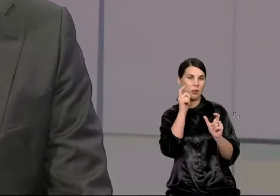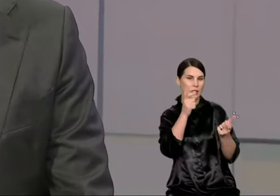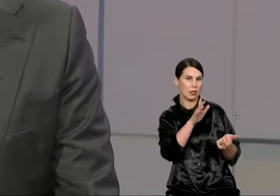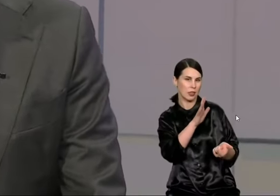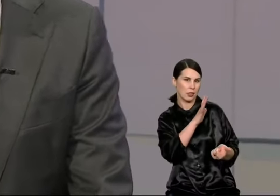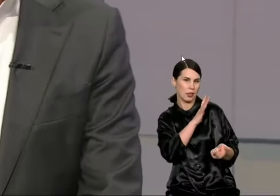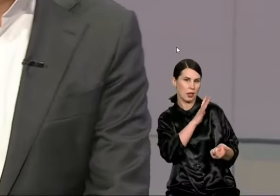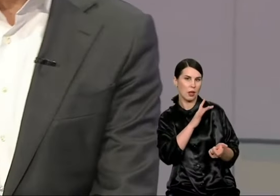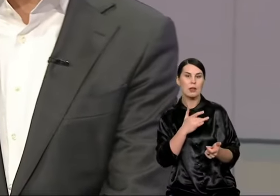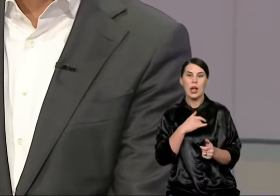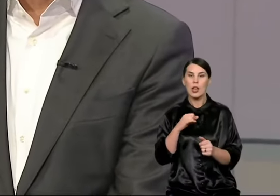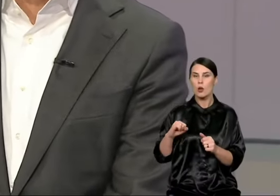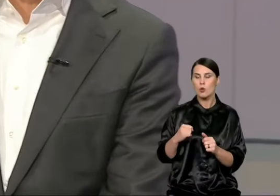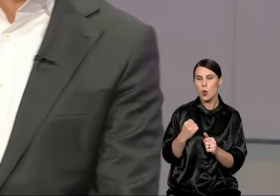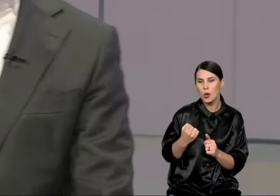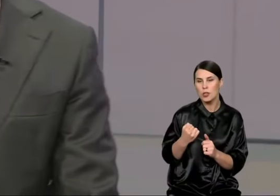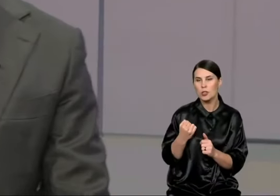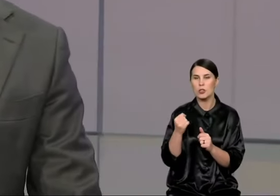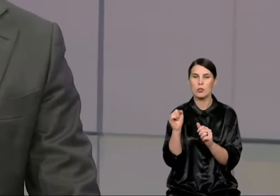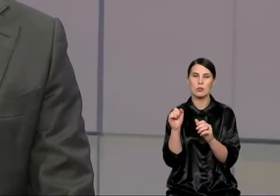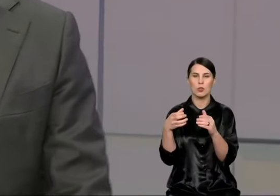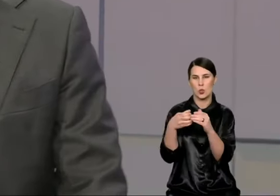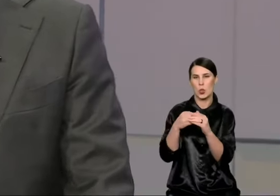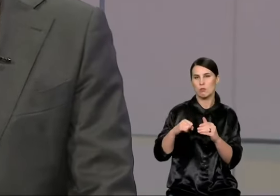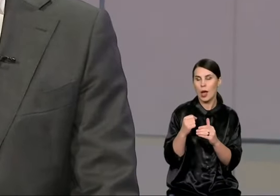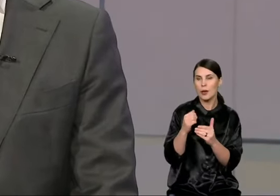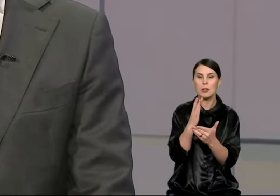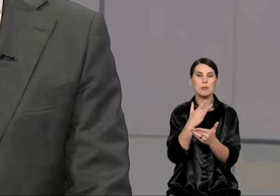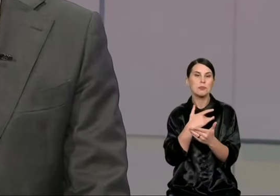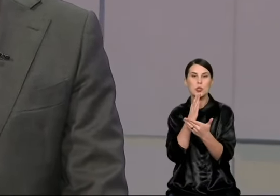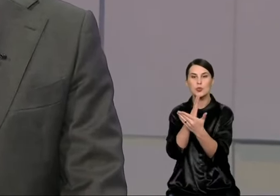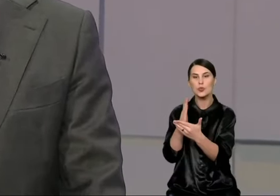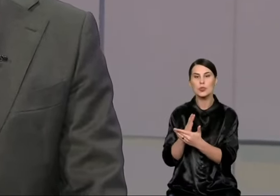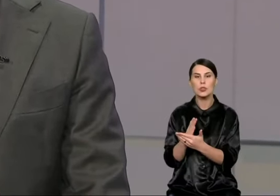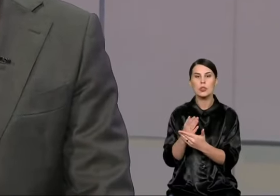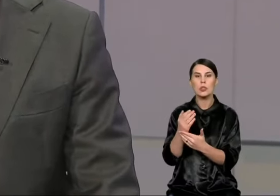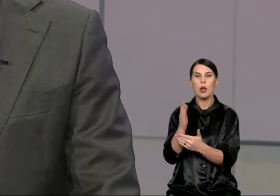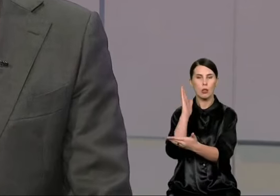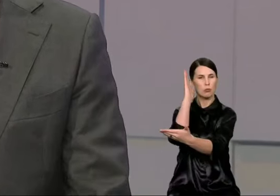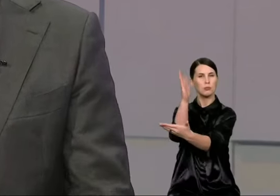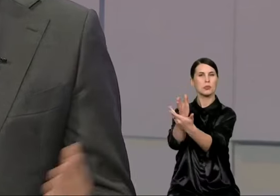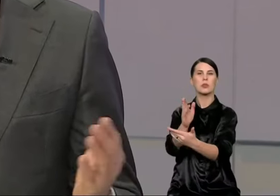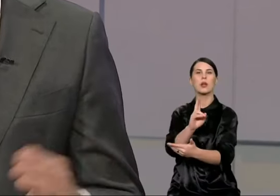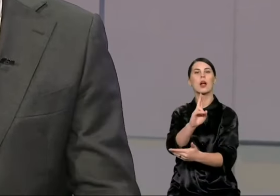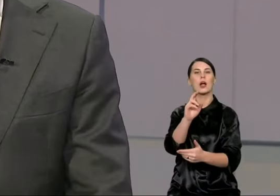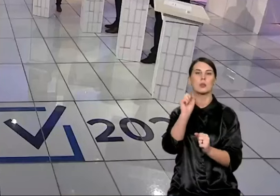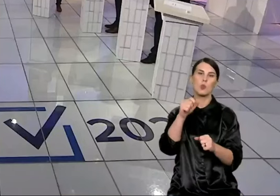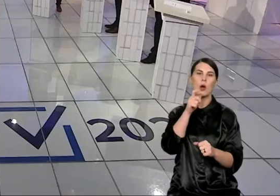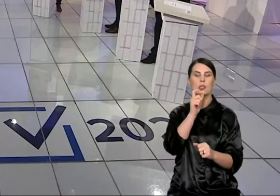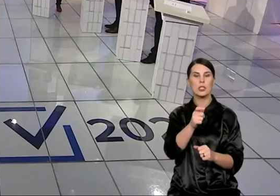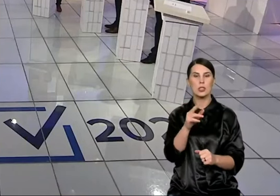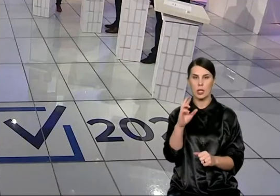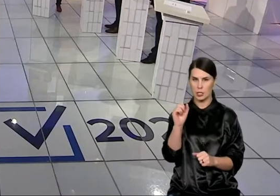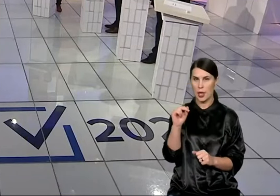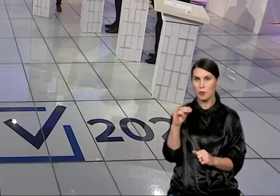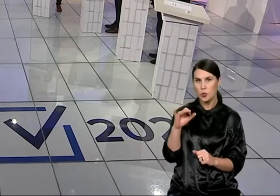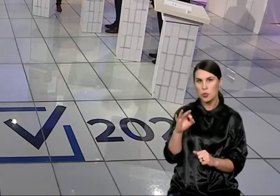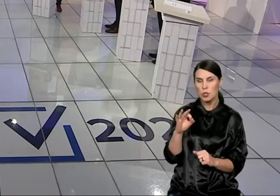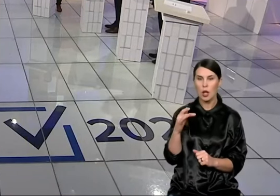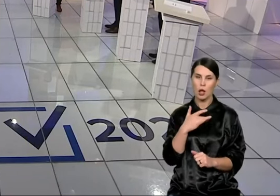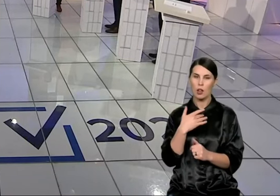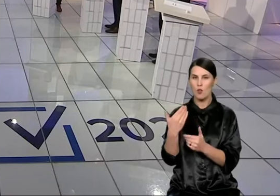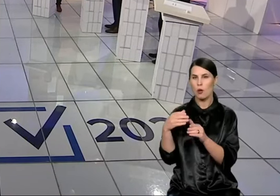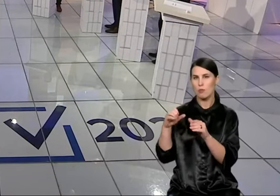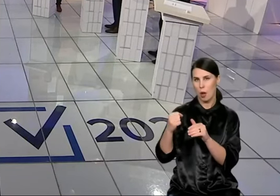nežinau, partneriai, koalicijos, ar panašiai gal galės pakomentuoti, kaip jie verti. Kam konkrečiai, jeigu turit sakykit? Ponų Raskiavičių galbūt, nes koalicijos partneris, kaip suprantu, yra.